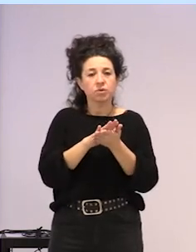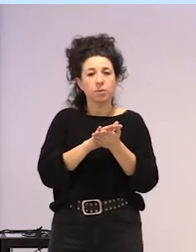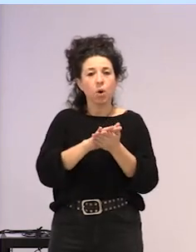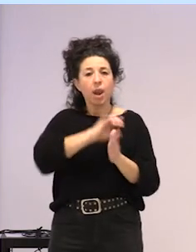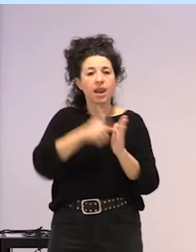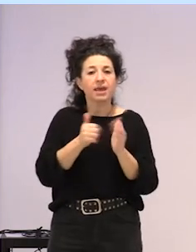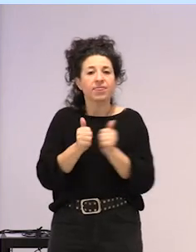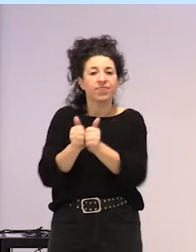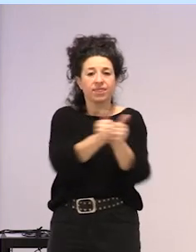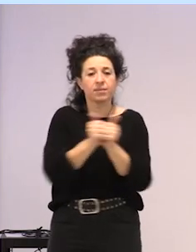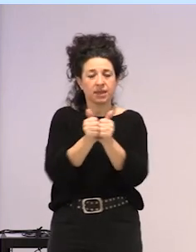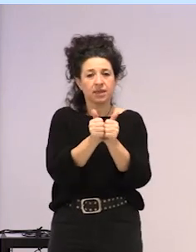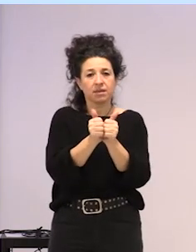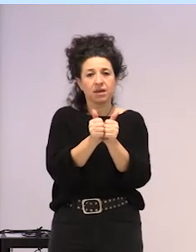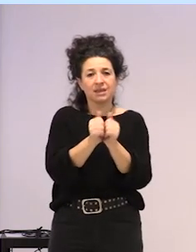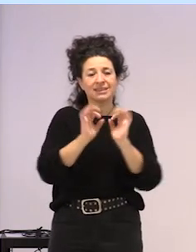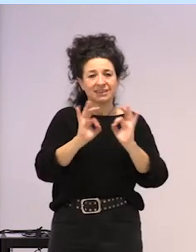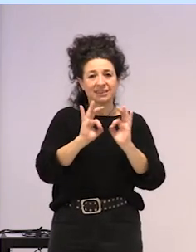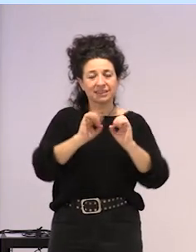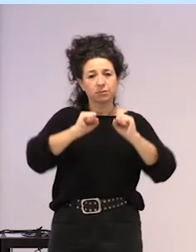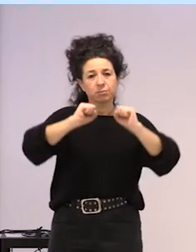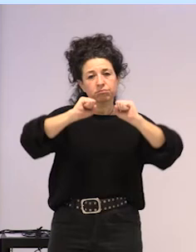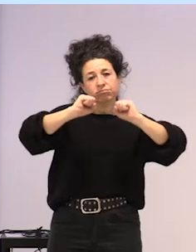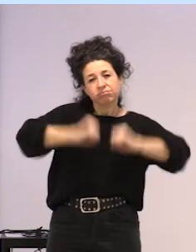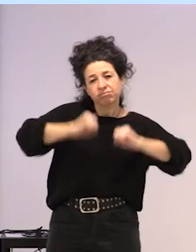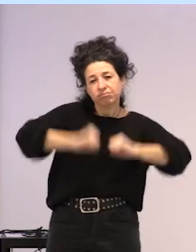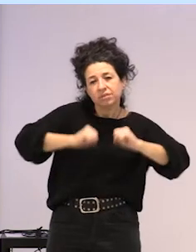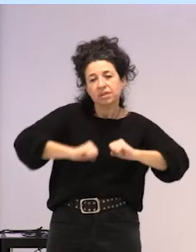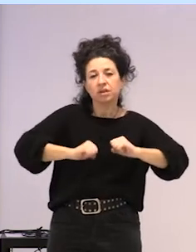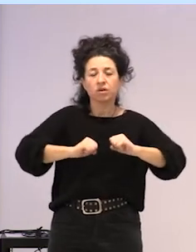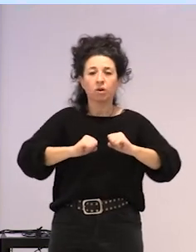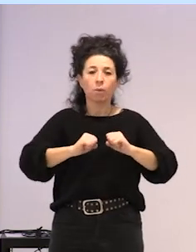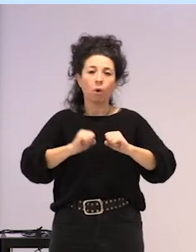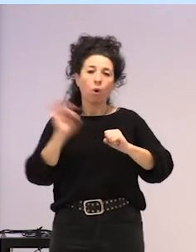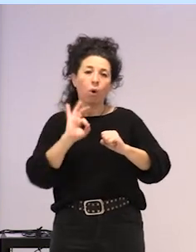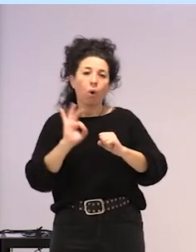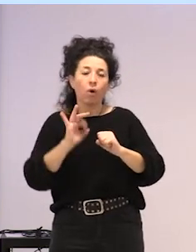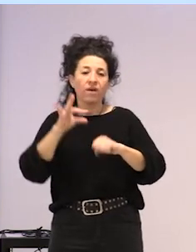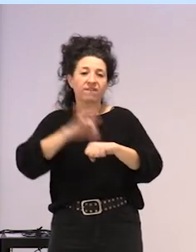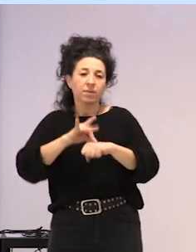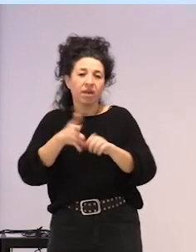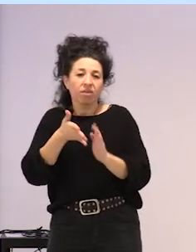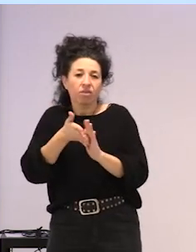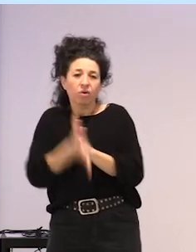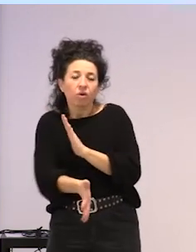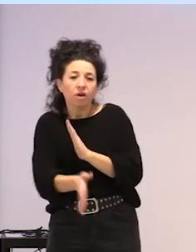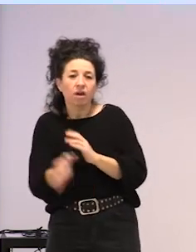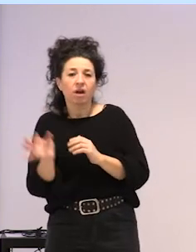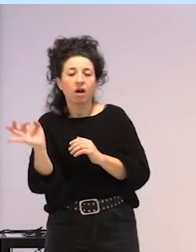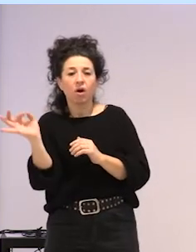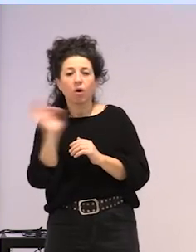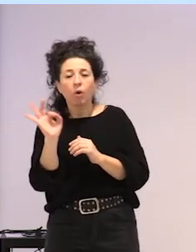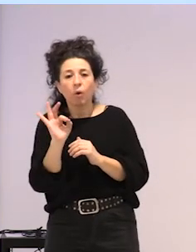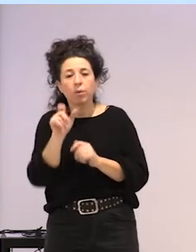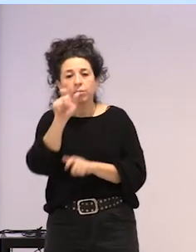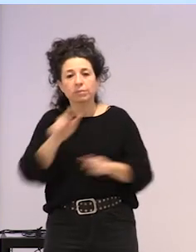buruz, ba, batez ere, nagusien, gaixotasun kronikoen, Eta, nolabait, ba,